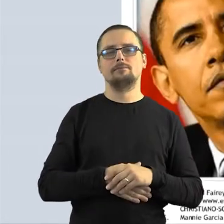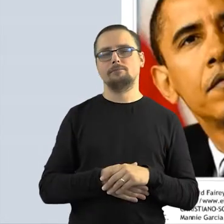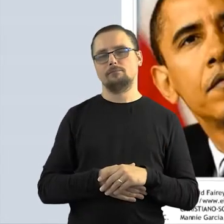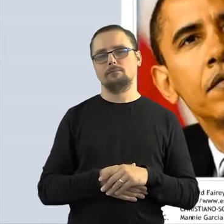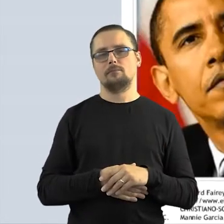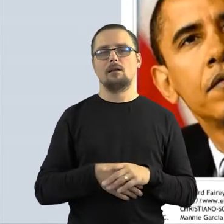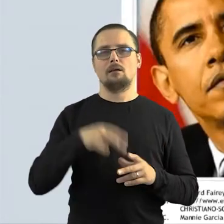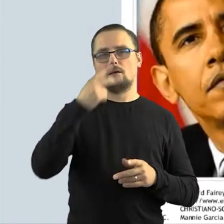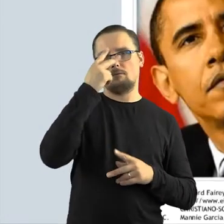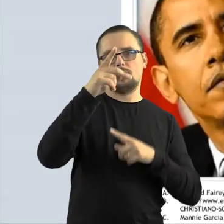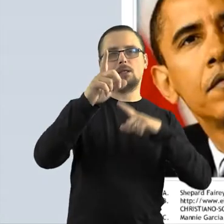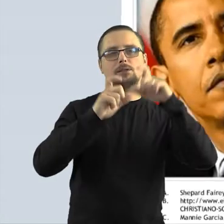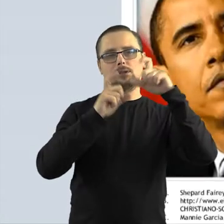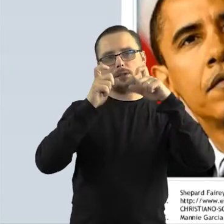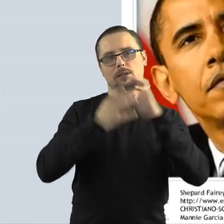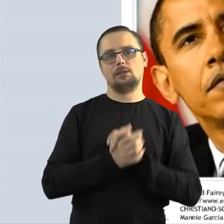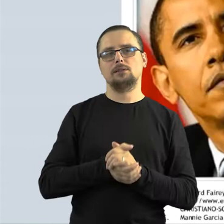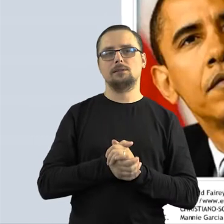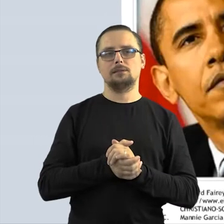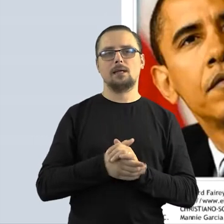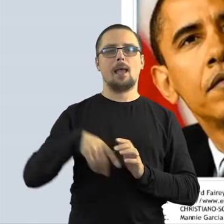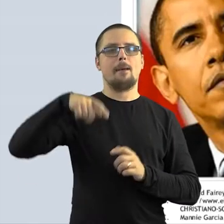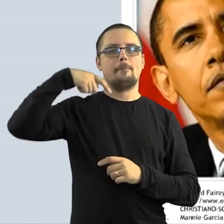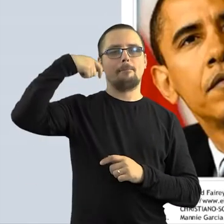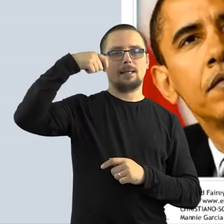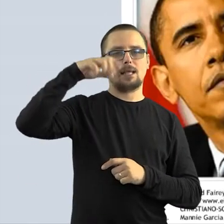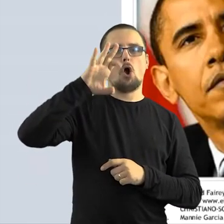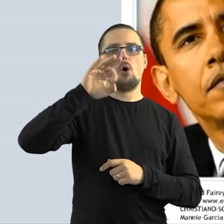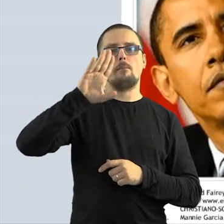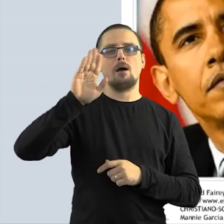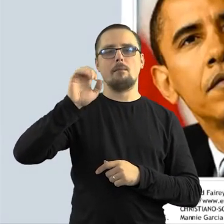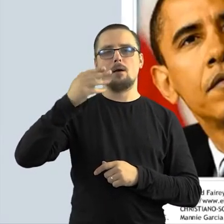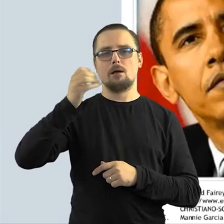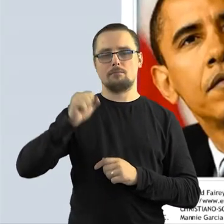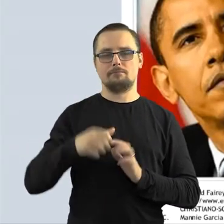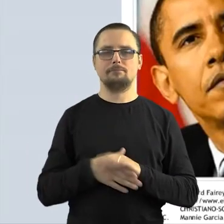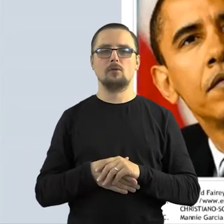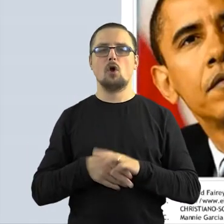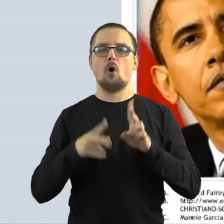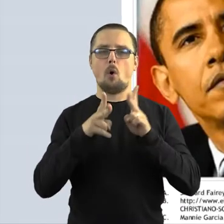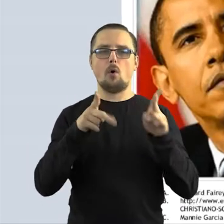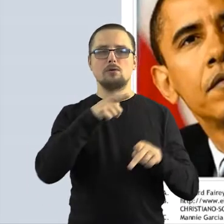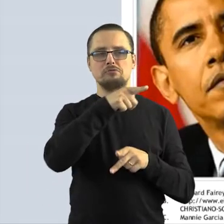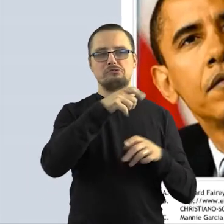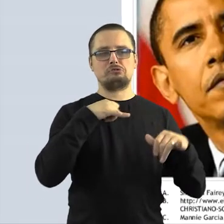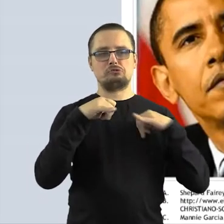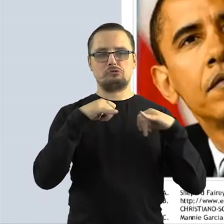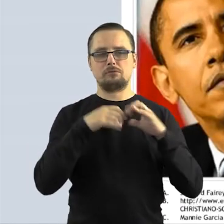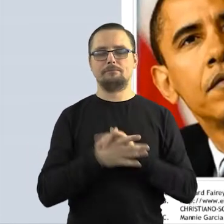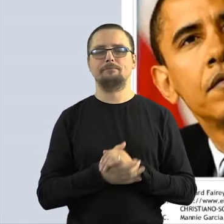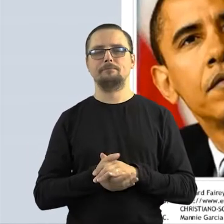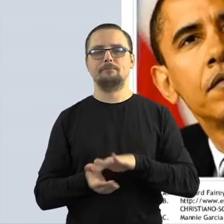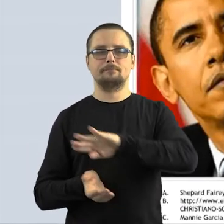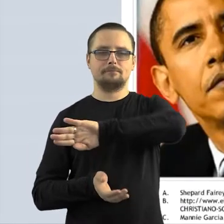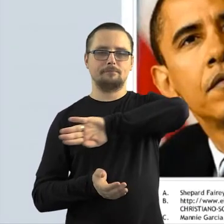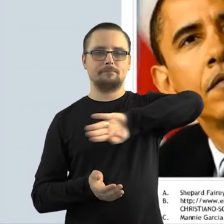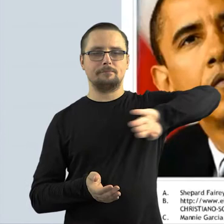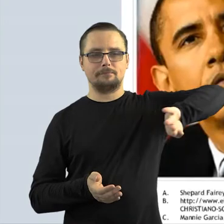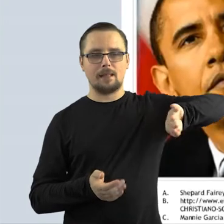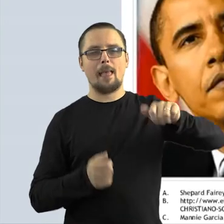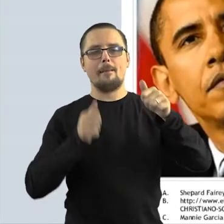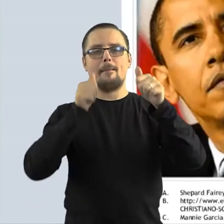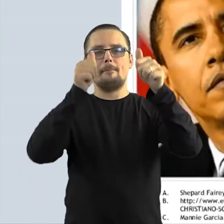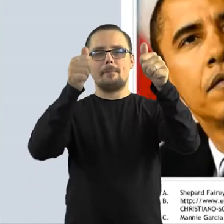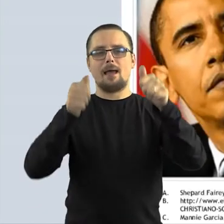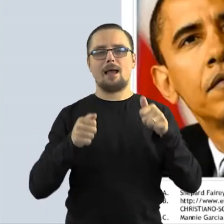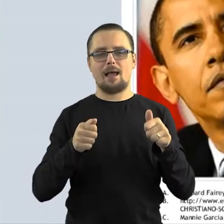edukacyjne mamy zdjęcie prezydenta Baracka Obamy z czasów jego prezydentury. Następnie mają Państwo